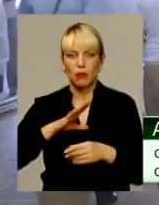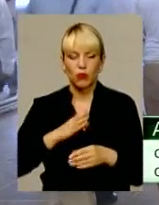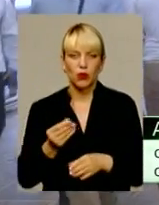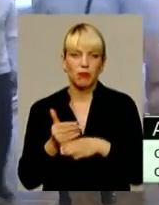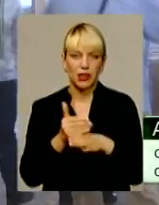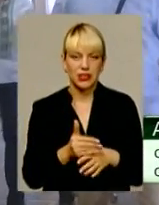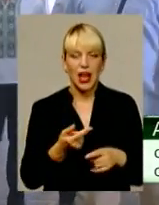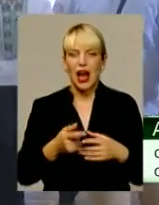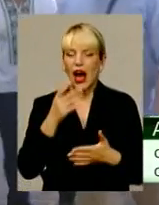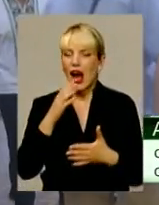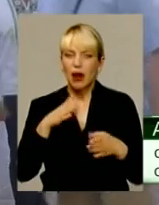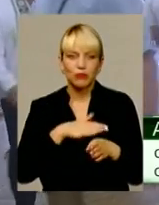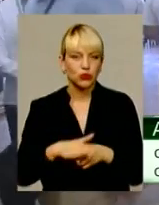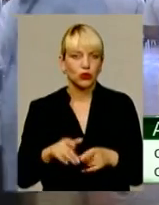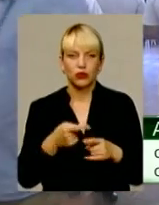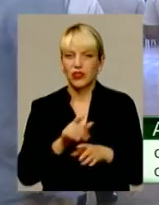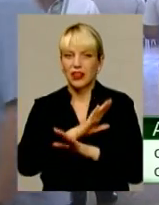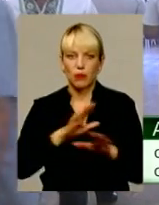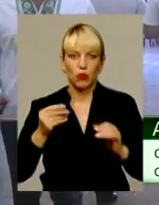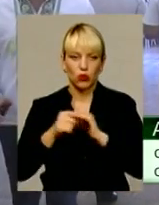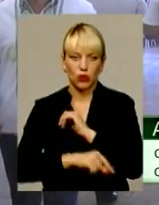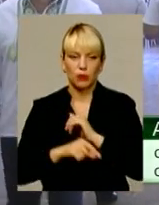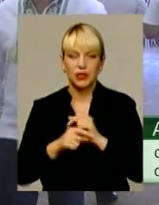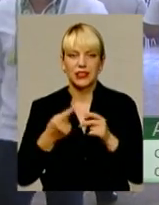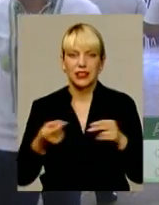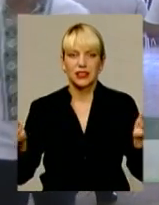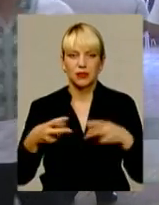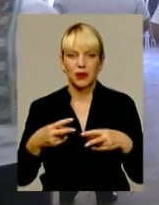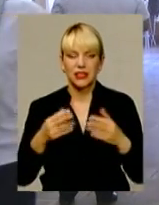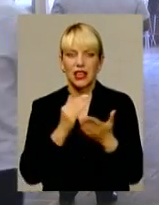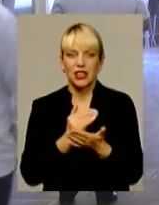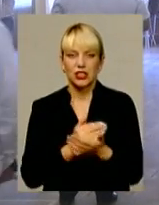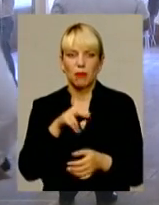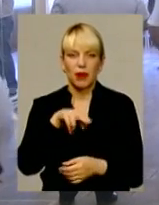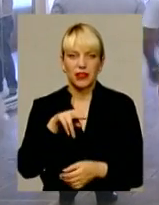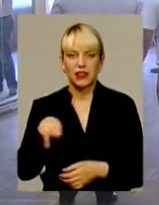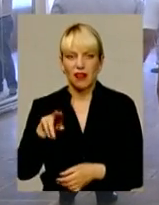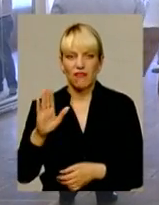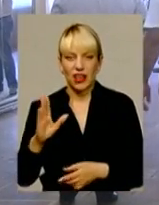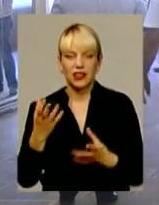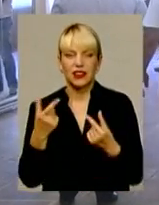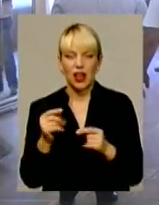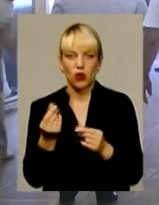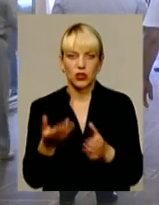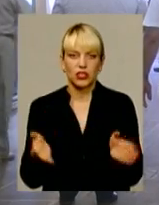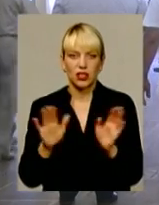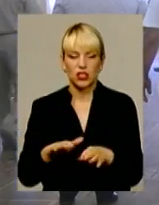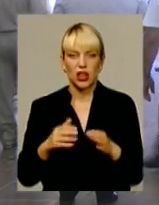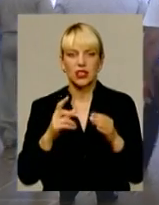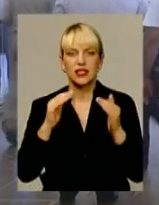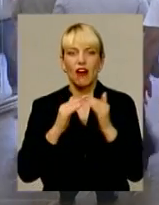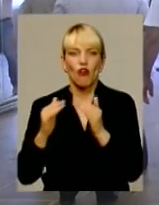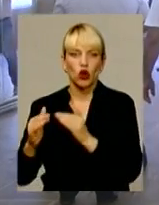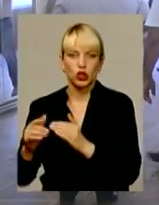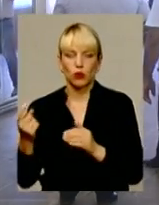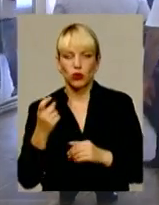абсолютно вони не були корупційними. Це спецрежим ПДВ, де гроші від ПДВ залишалися в господарствах і використовувалися